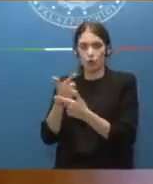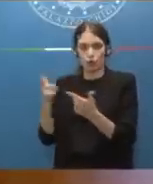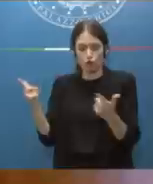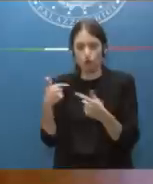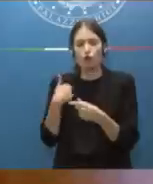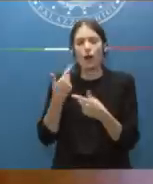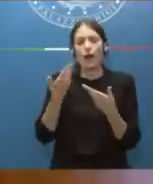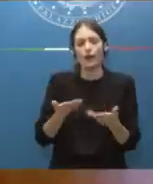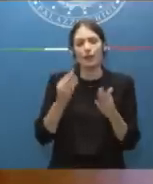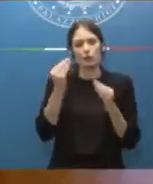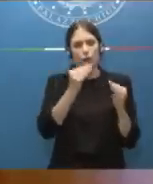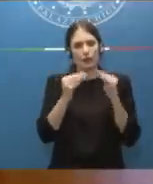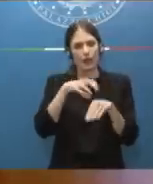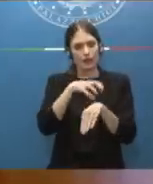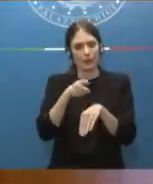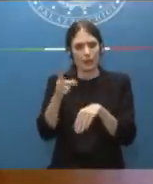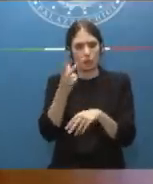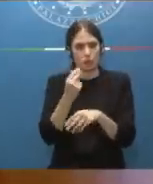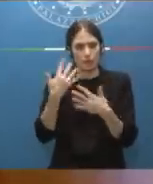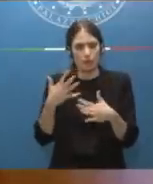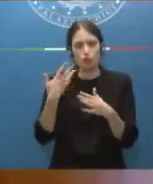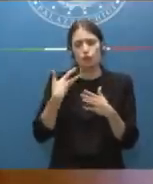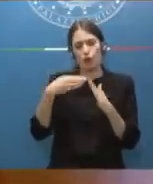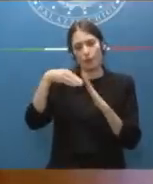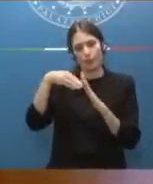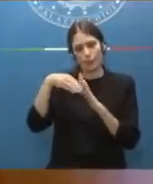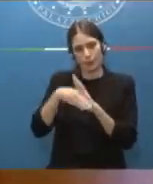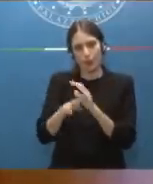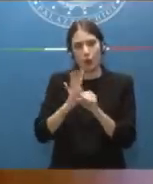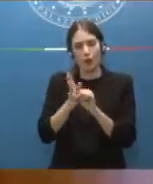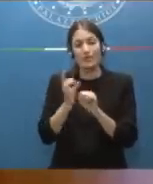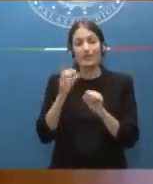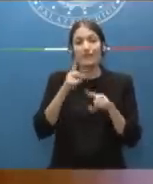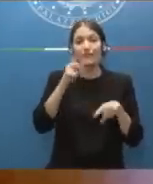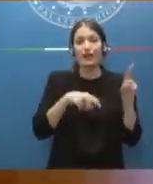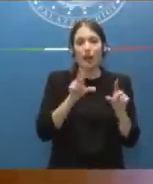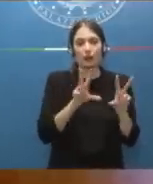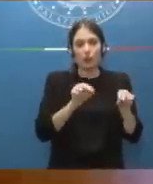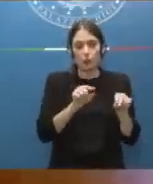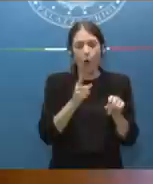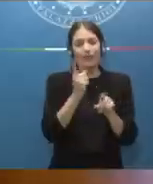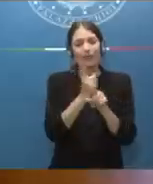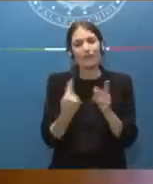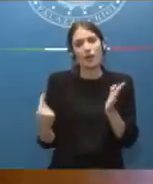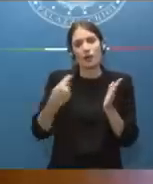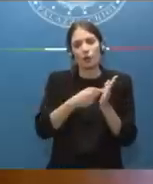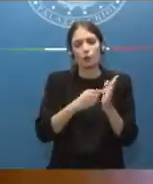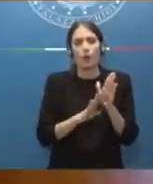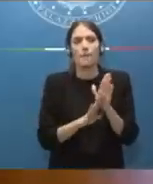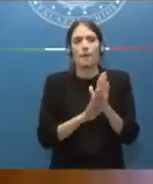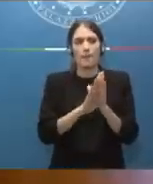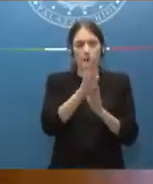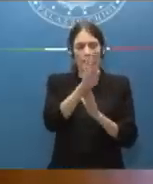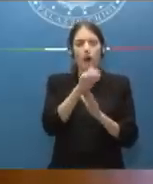il Ministro quindi c'è una decrescita. Se con le nuove varianti dovesse esserci di nuovo un aumento